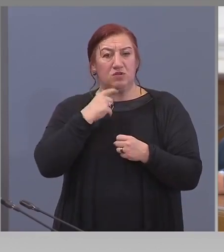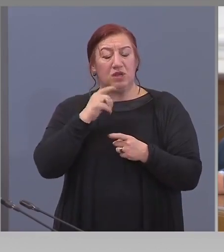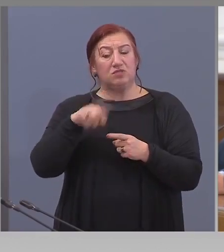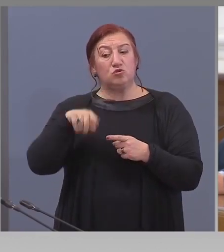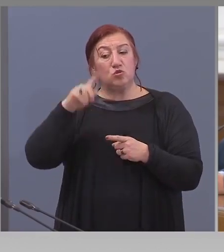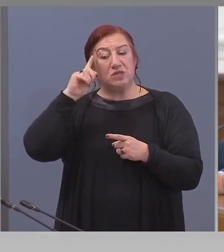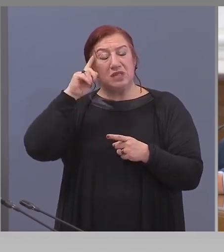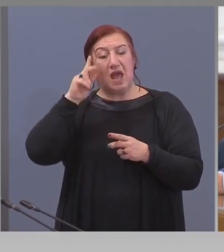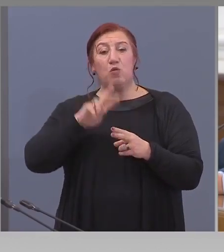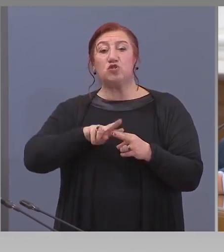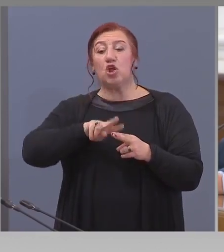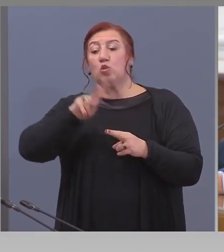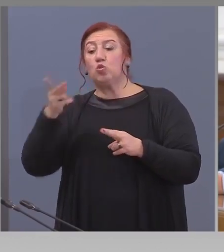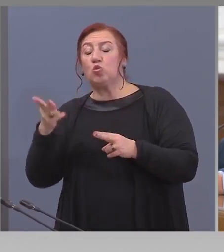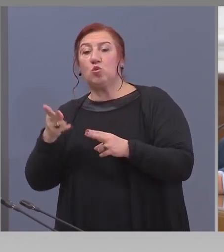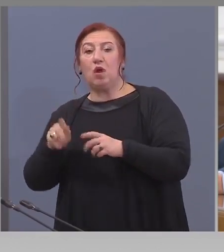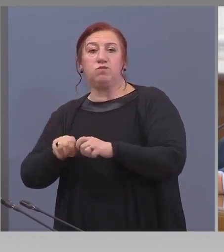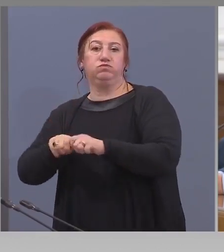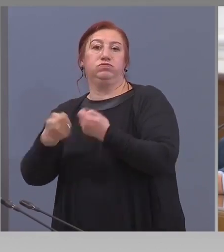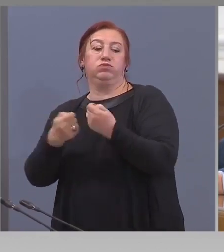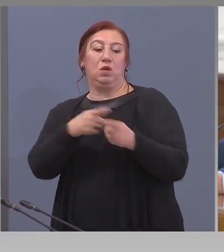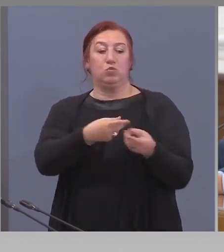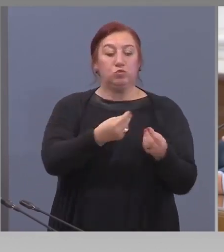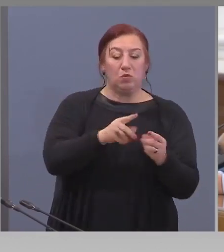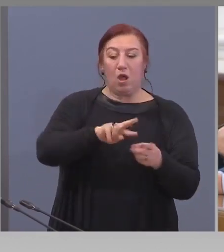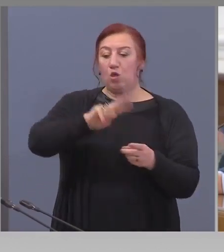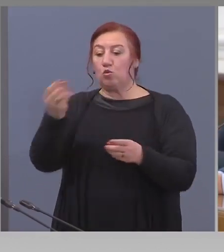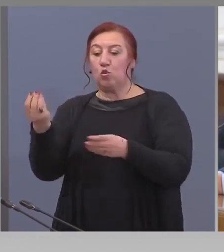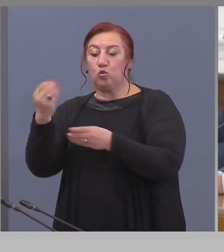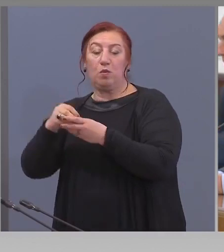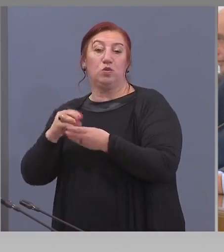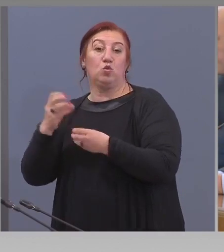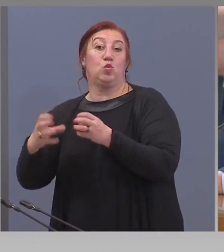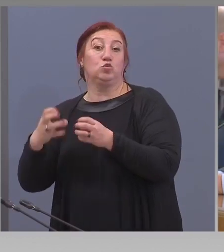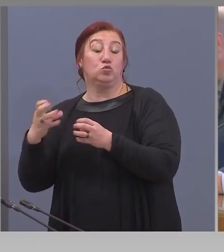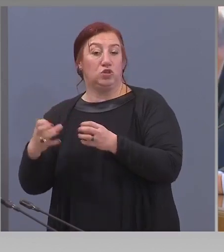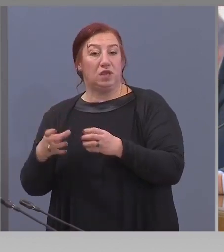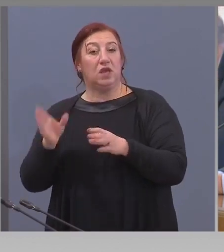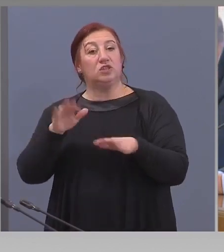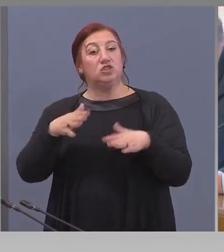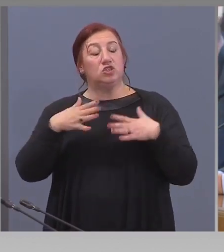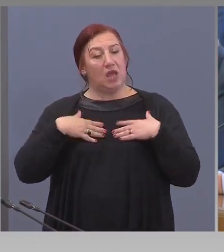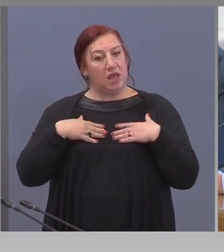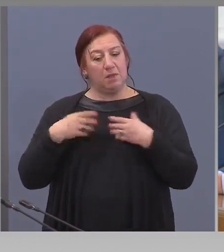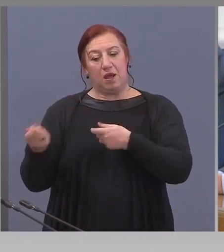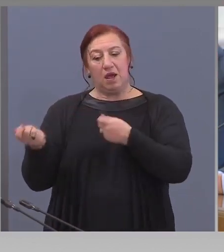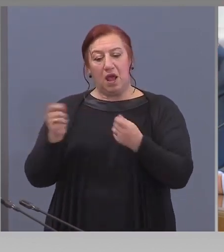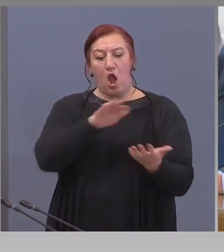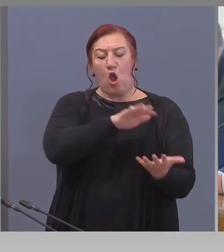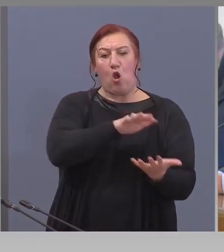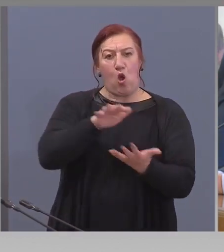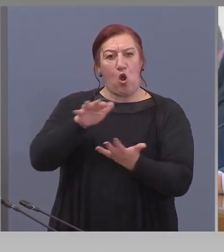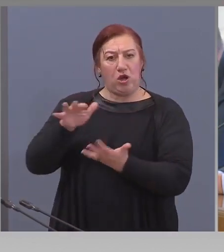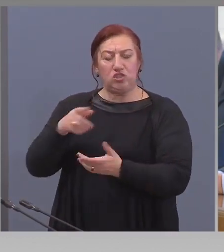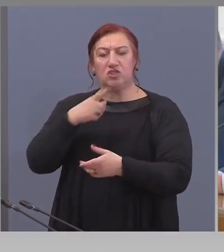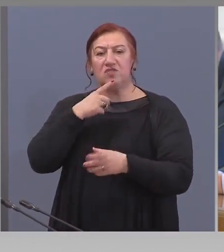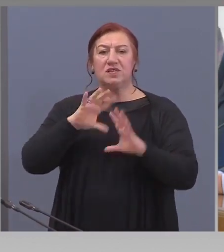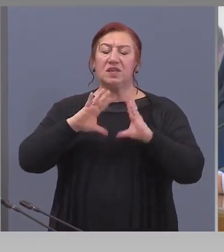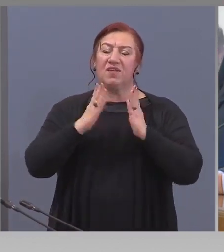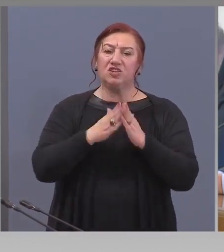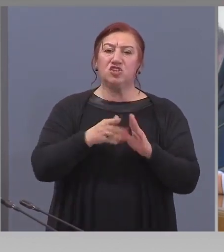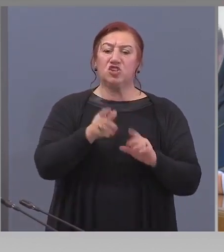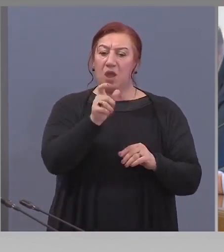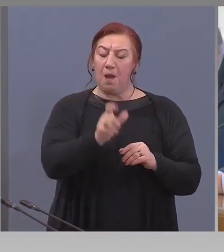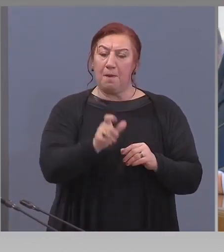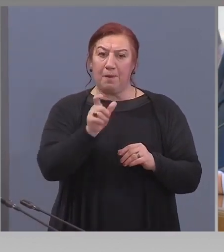персистират месеци след като е просто наеда терапия. И ще има осигурени количества, които ще бъдат за пациенти, при които